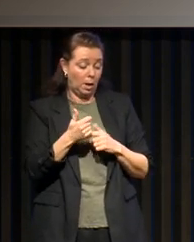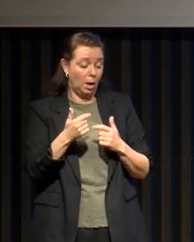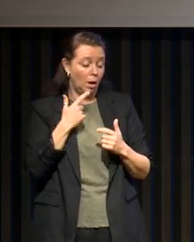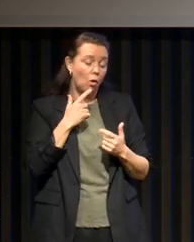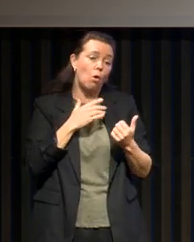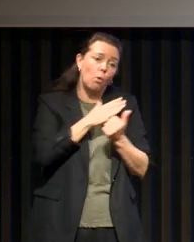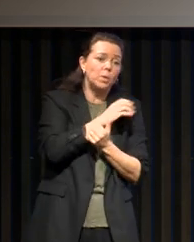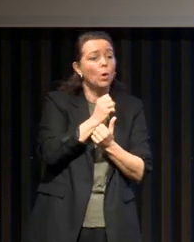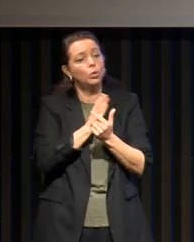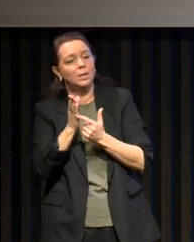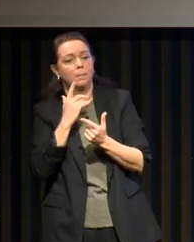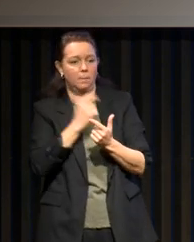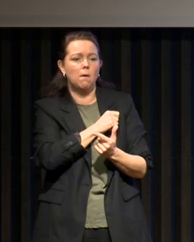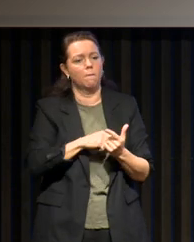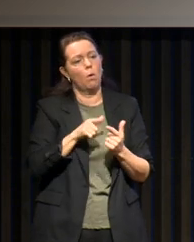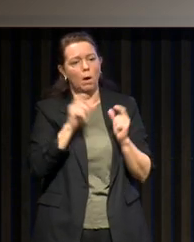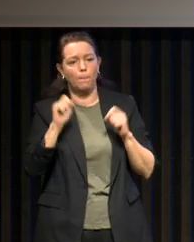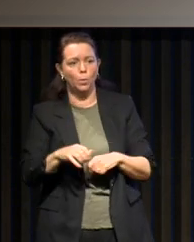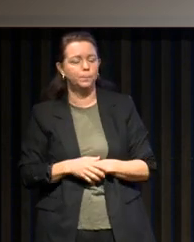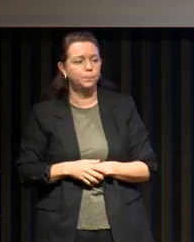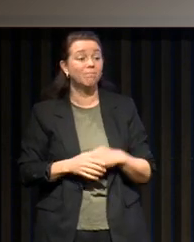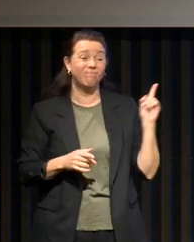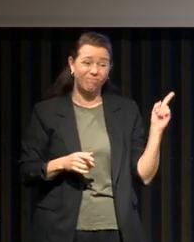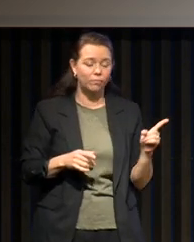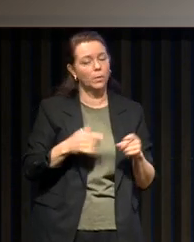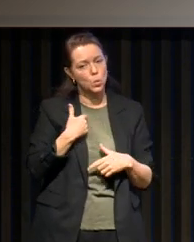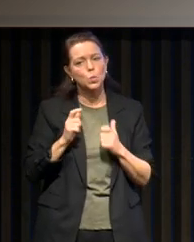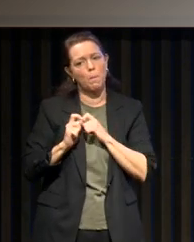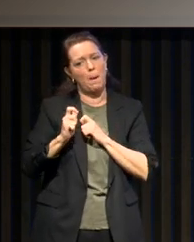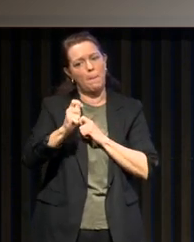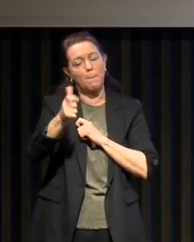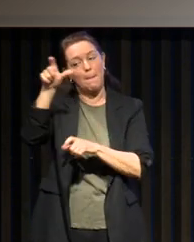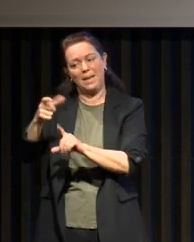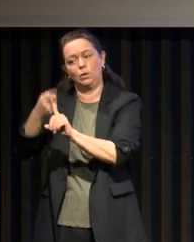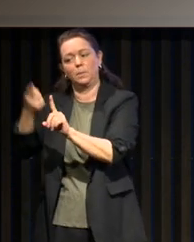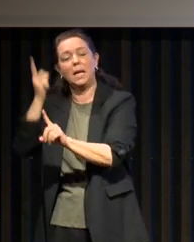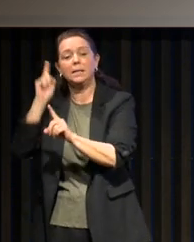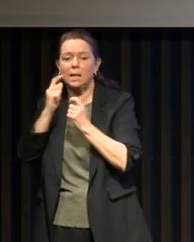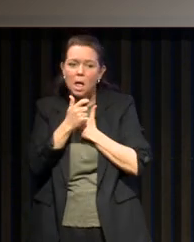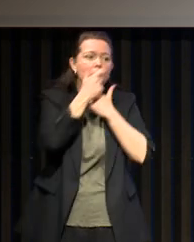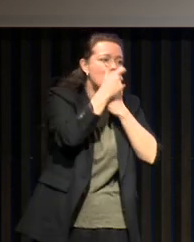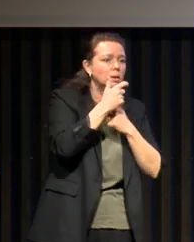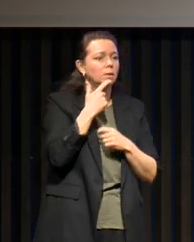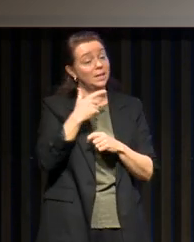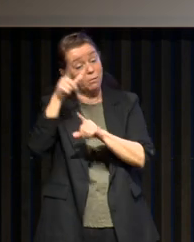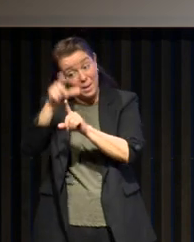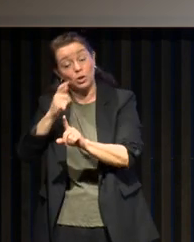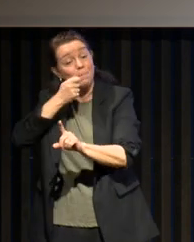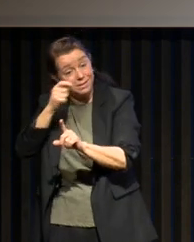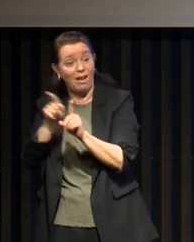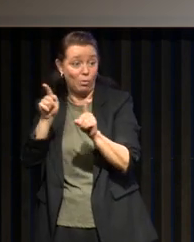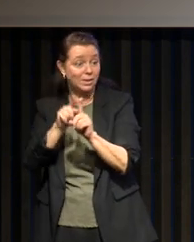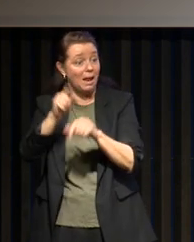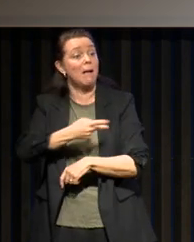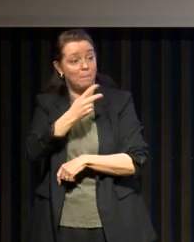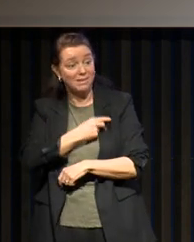deuxième intention dans le sas sévère. Là, elle nécessite plein d'étapes de mise en place avec un spécialiste de l'appareil mandicateur, avec votre dentiste, avec le médecin du sommeil. C